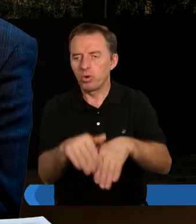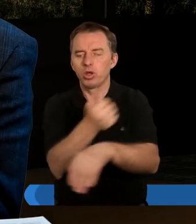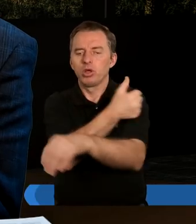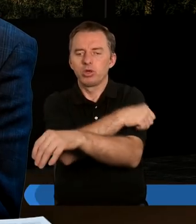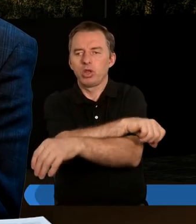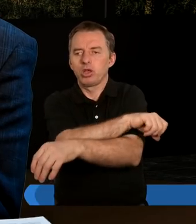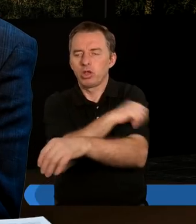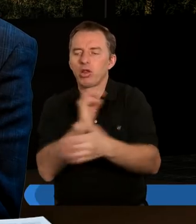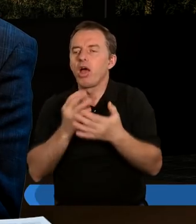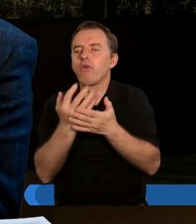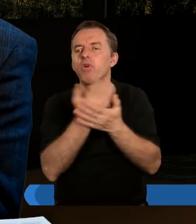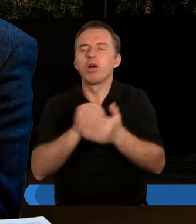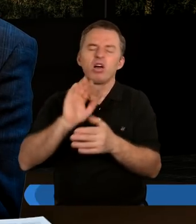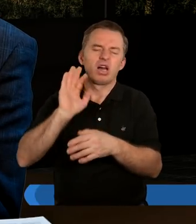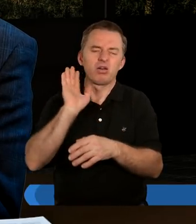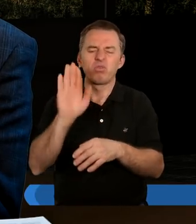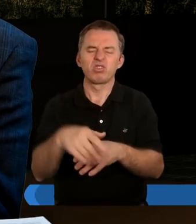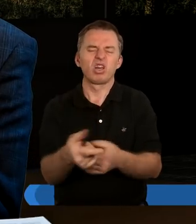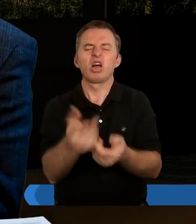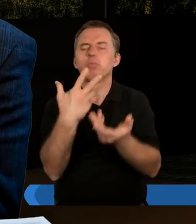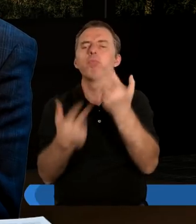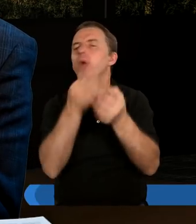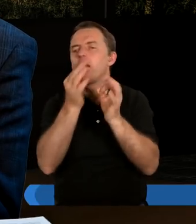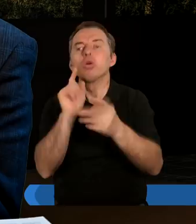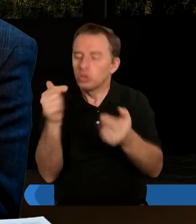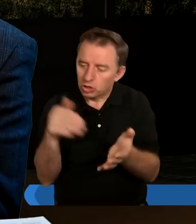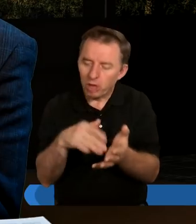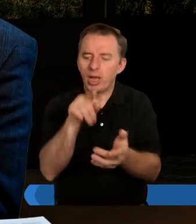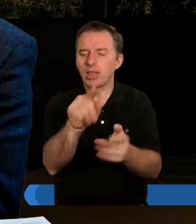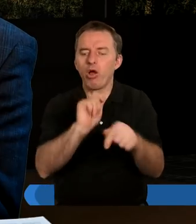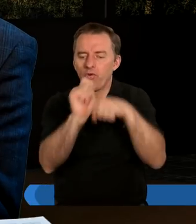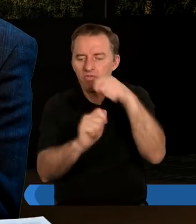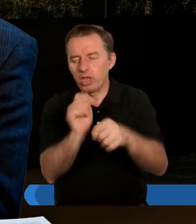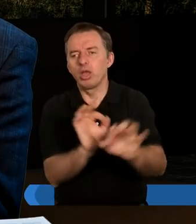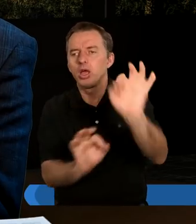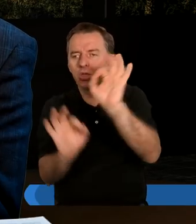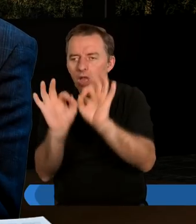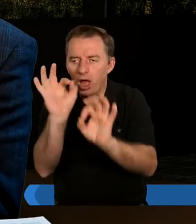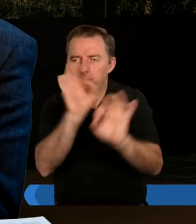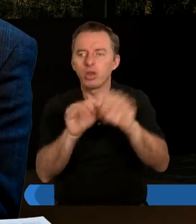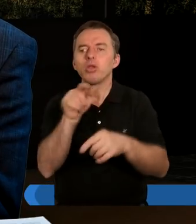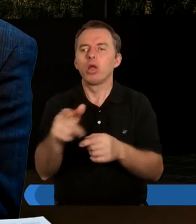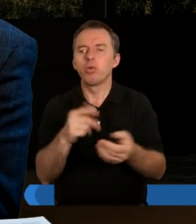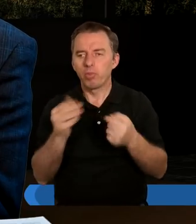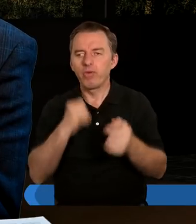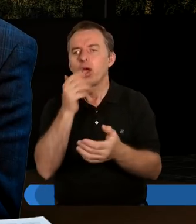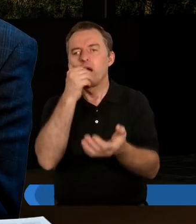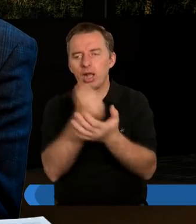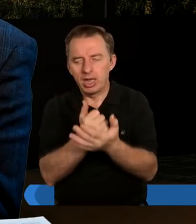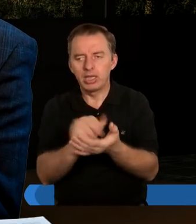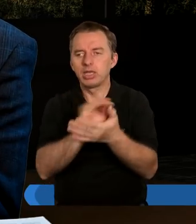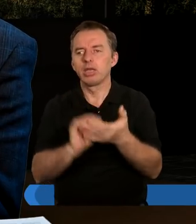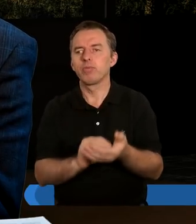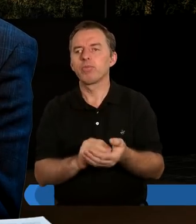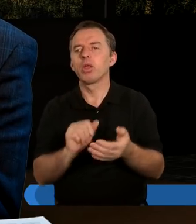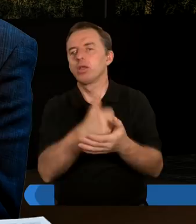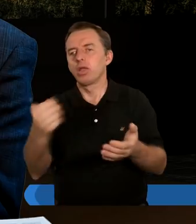chrześcijaństwa wykorzystać tak, żeby machnąć ręką, tylko trzeba te więzi naprawić. No stąd właśnie apostoł Paweł pisze list. List, w